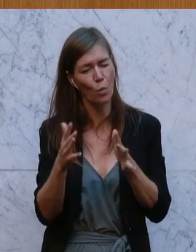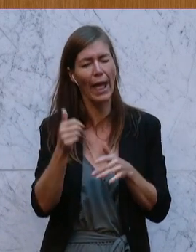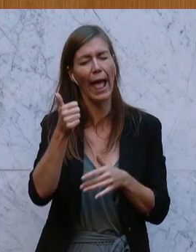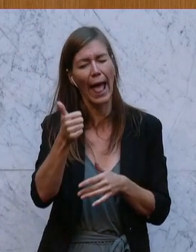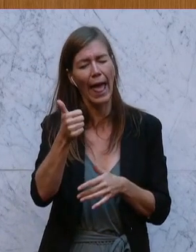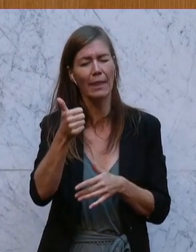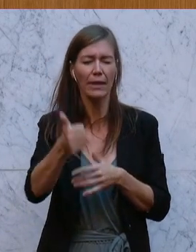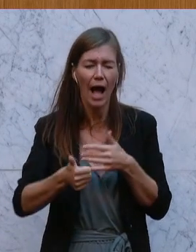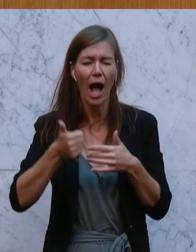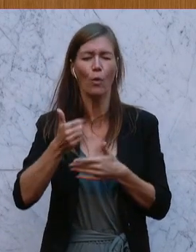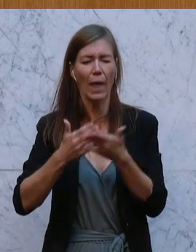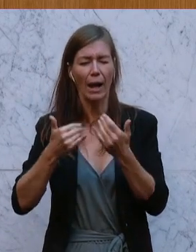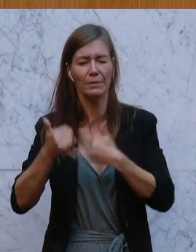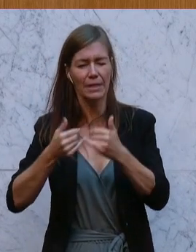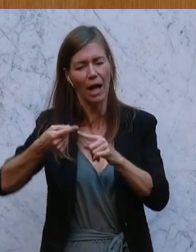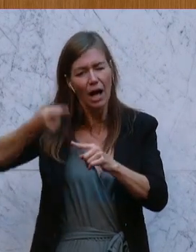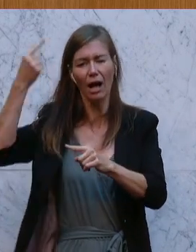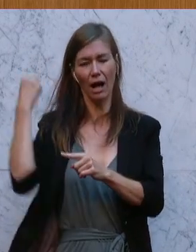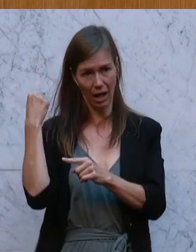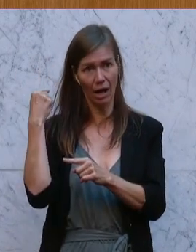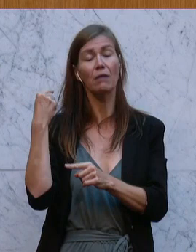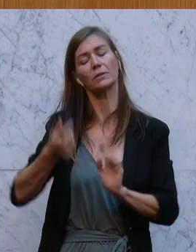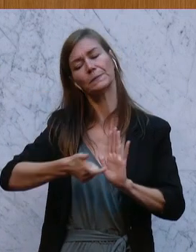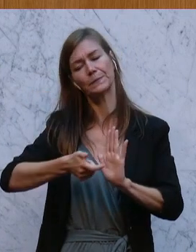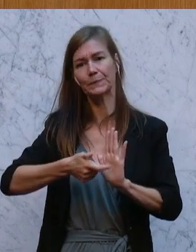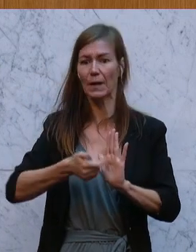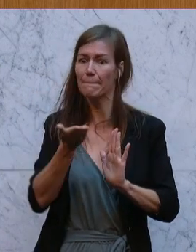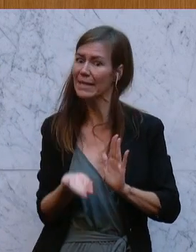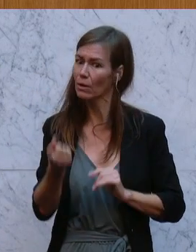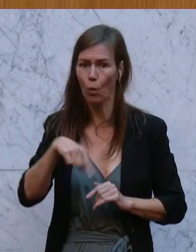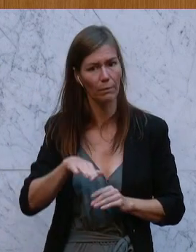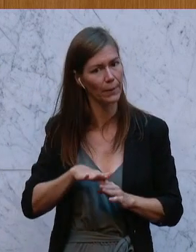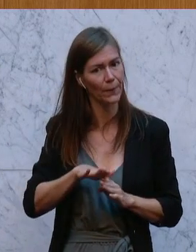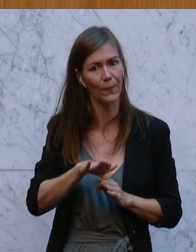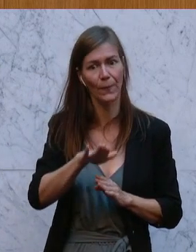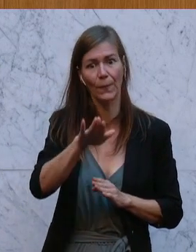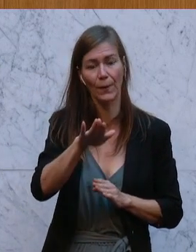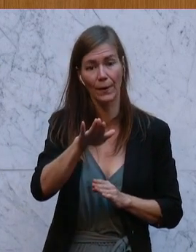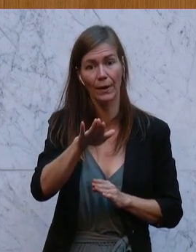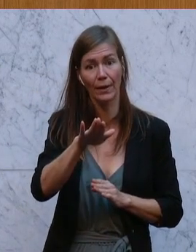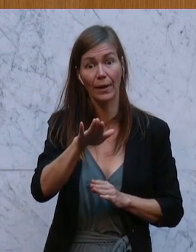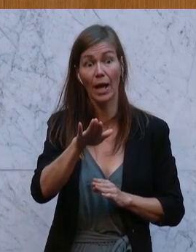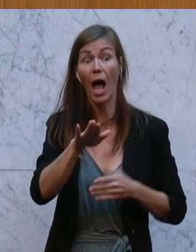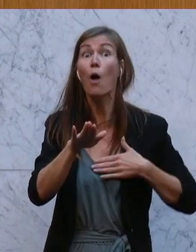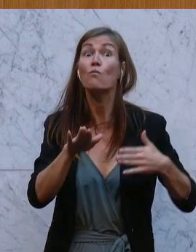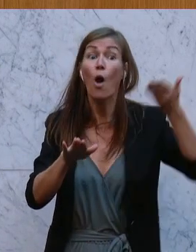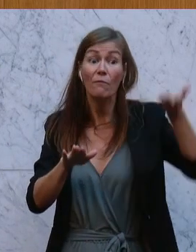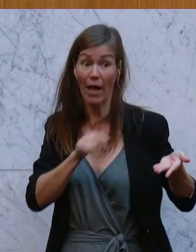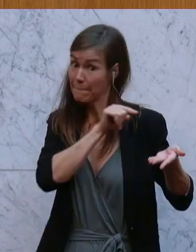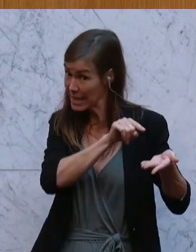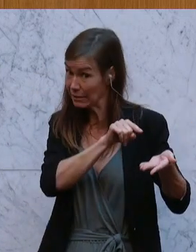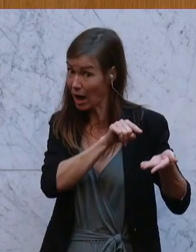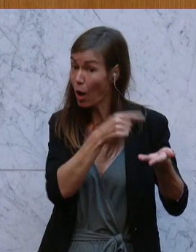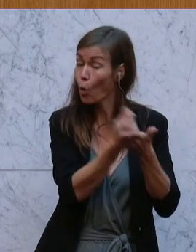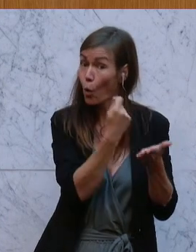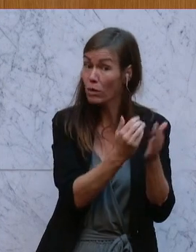darauf hingewiesen, dass die Mieten jetzt massiv steigen werden, obwohl die Kosten für die Vermieter nicht derartig